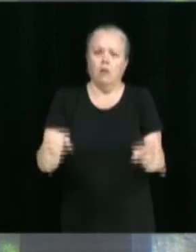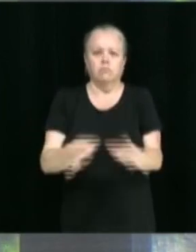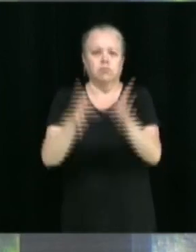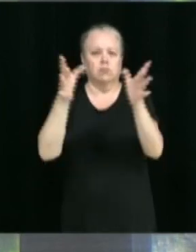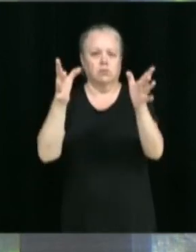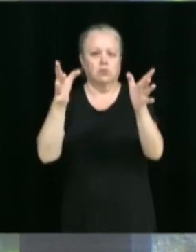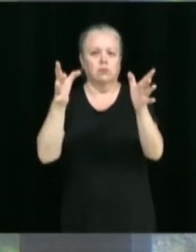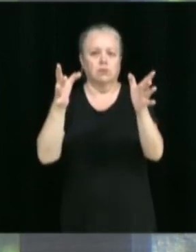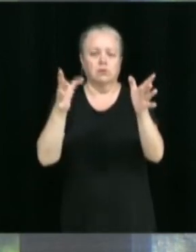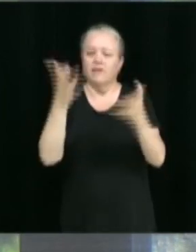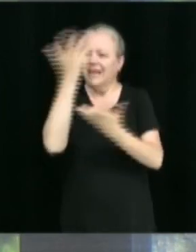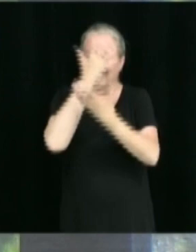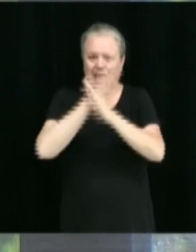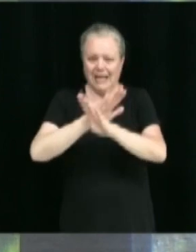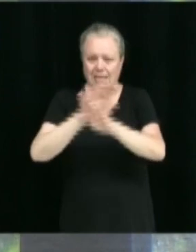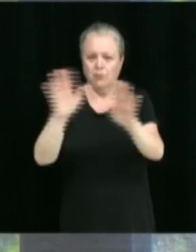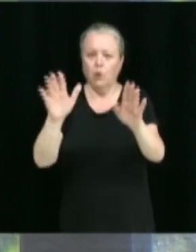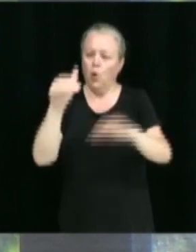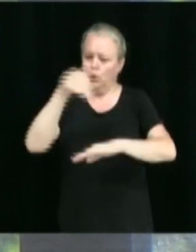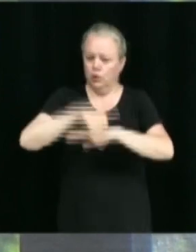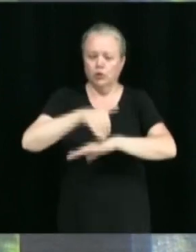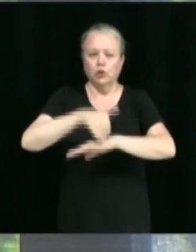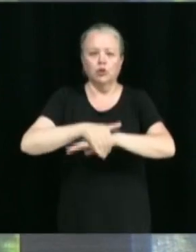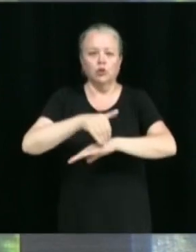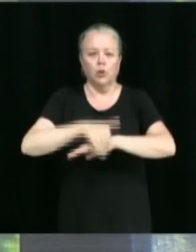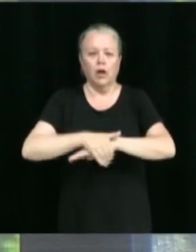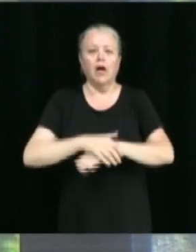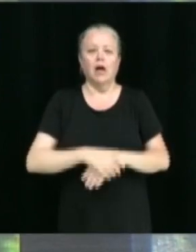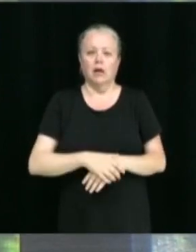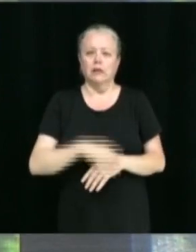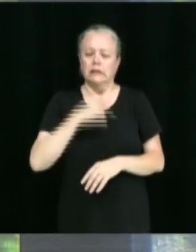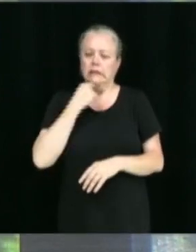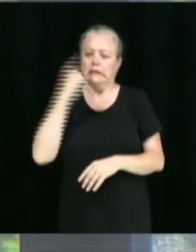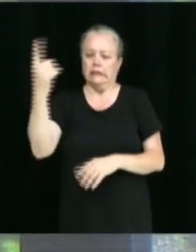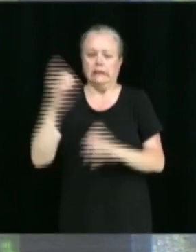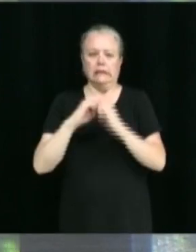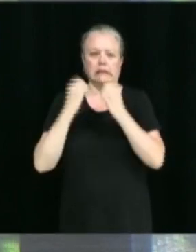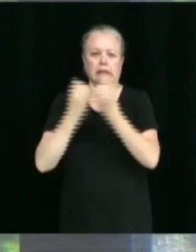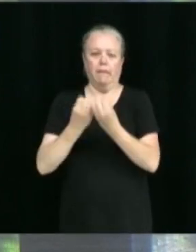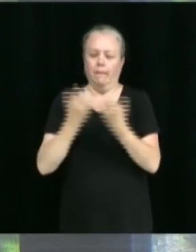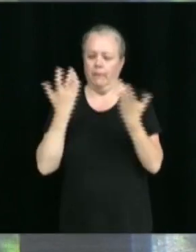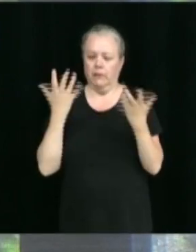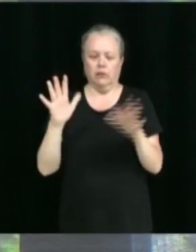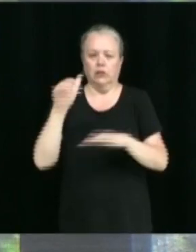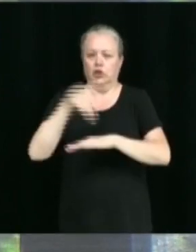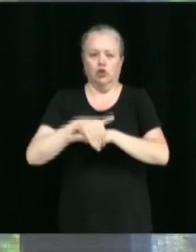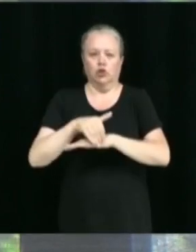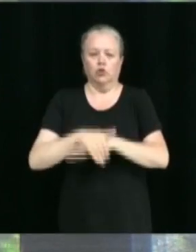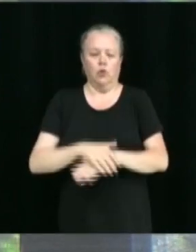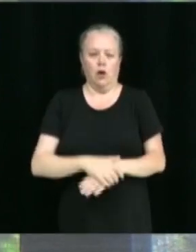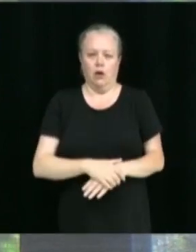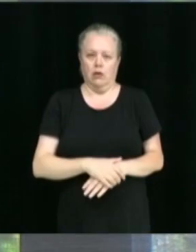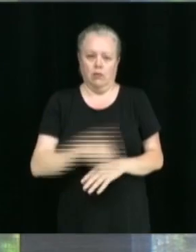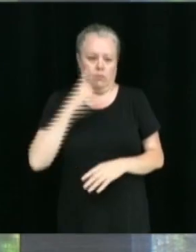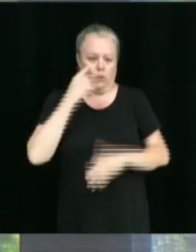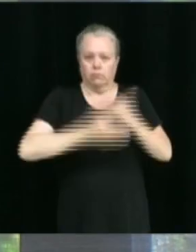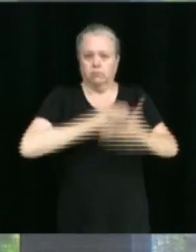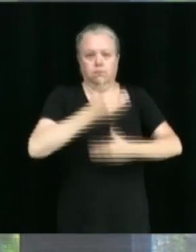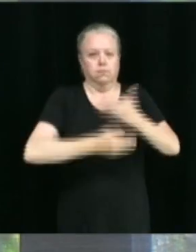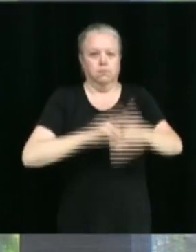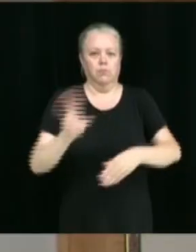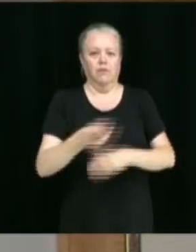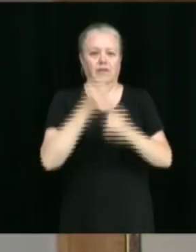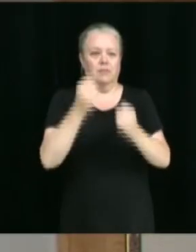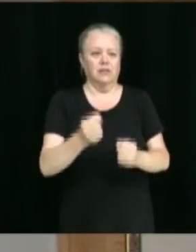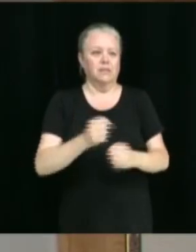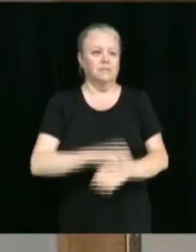soyez sans crainte. Dès ce soir, ça va être mentionné à nos équipes, puis on va faire les travaux dès que possible.